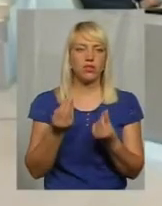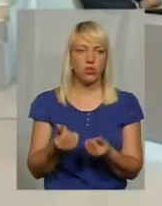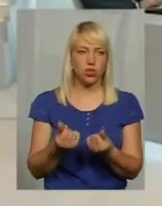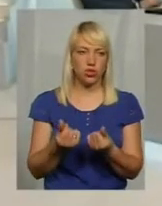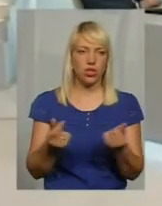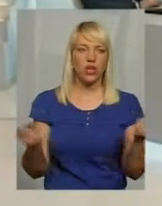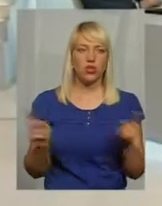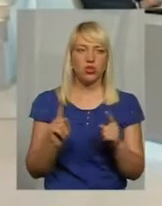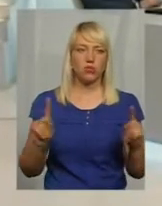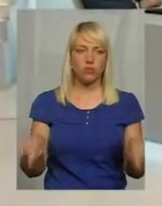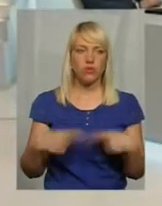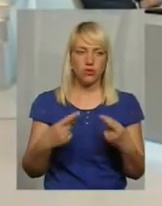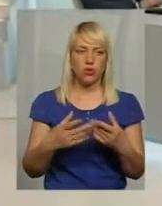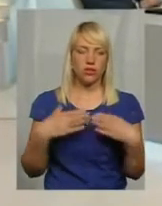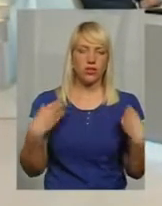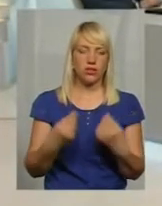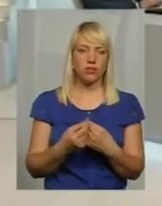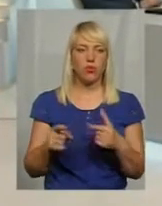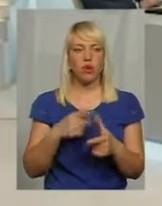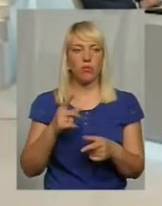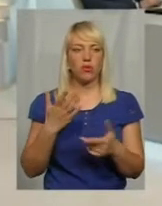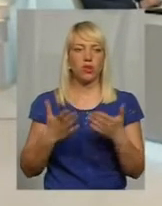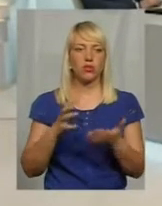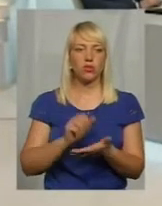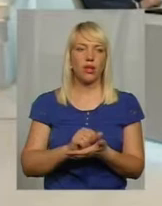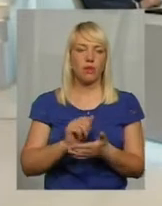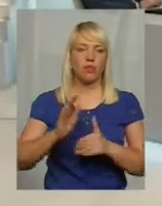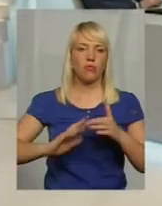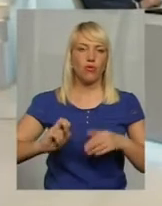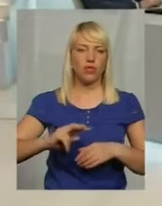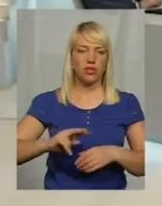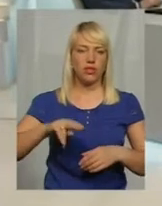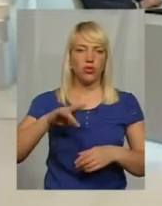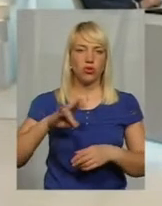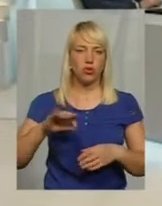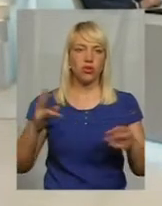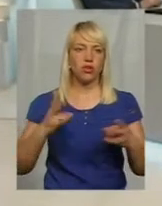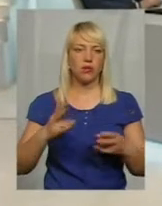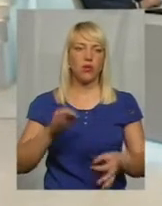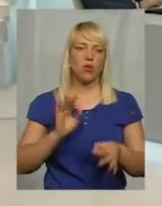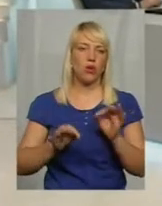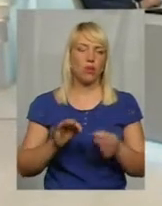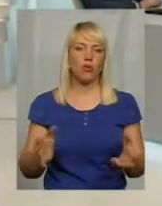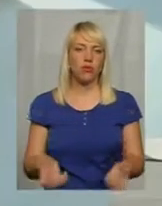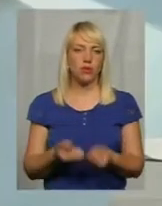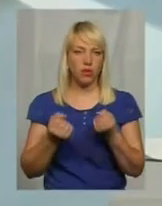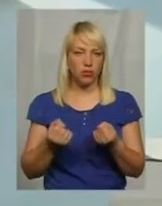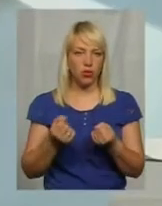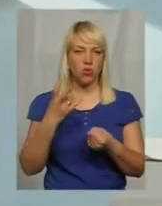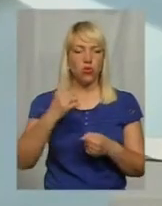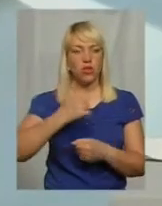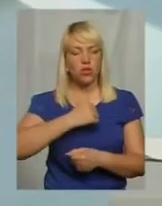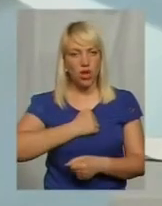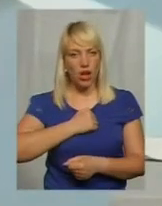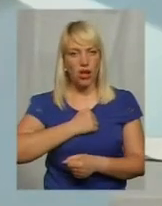створювати сім'ю, або, якщо займатися професійно, то треба нормальну підтримку. На жаль, зараз